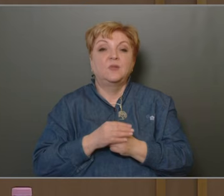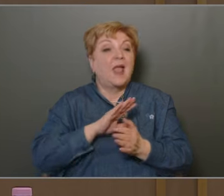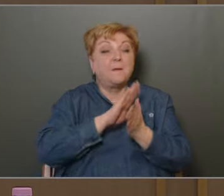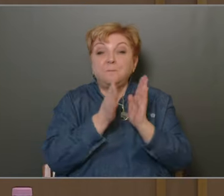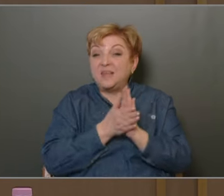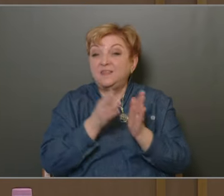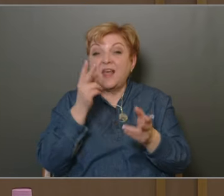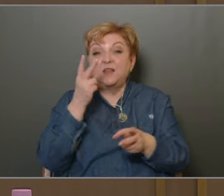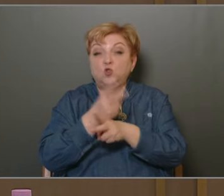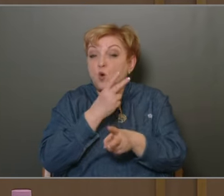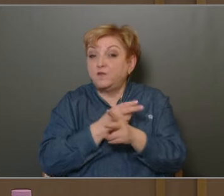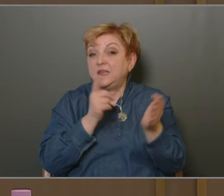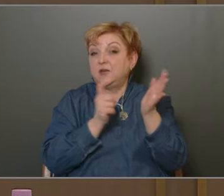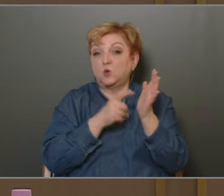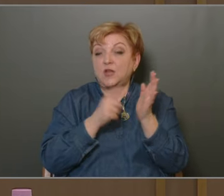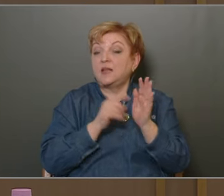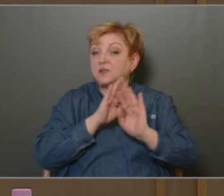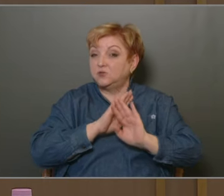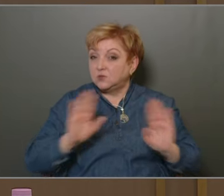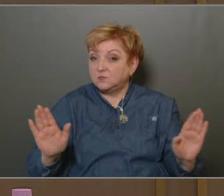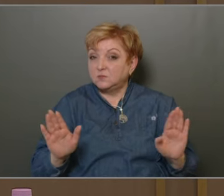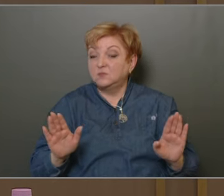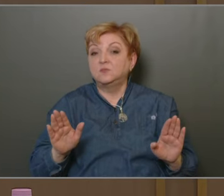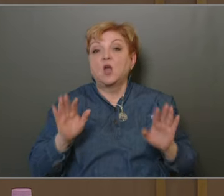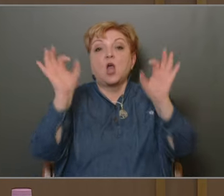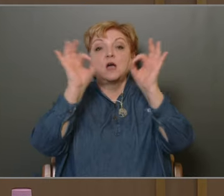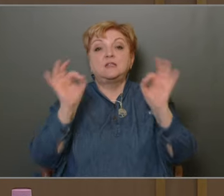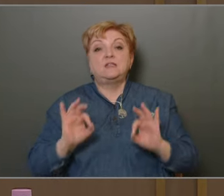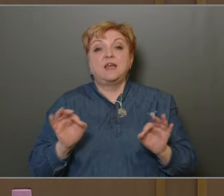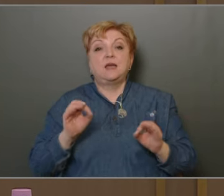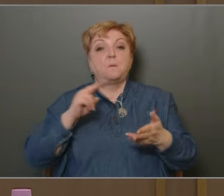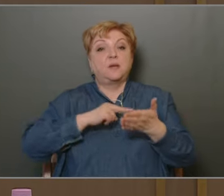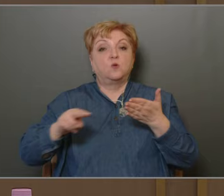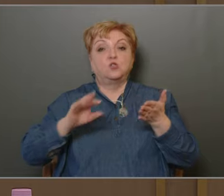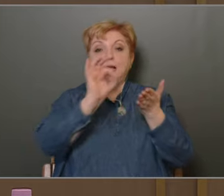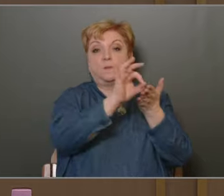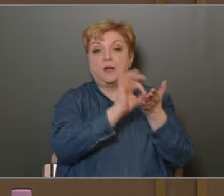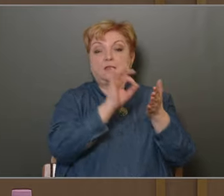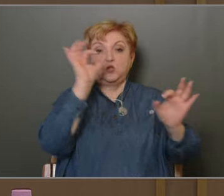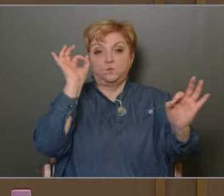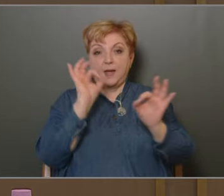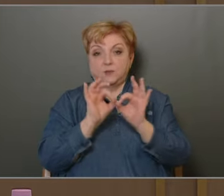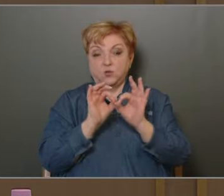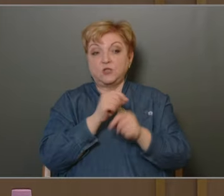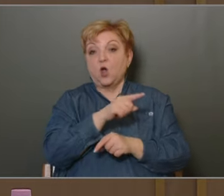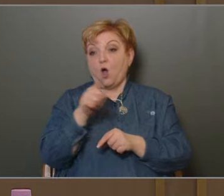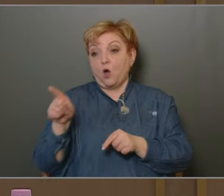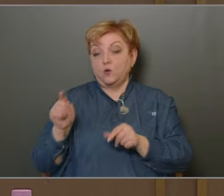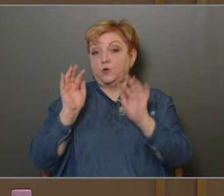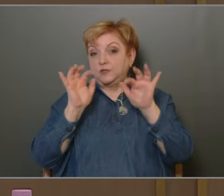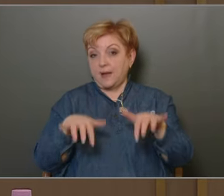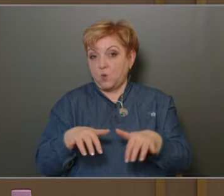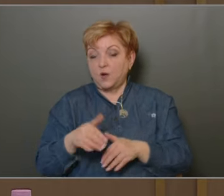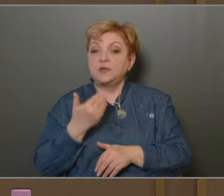azaz minden törvényi kötelezettséget biztosítatunk ahhoz, hogy a cégbírósági bejegyzéség megtörténhessen, ha önök támogatják az